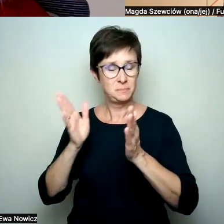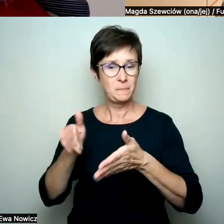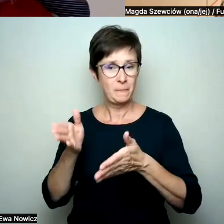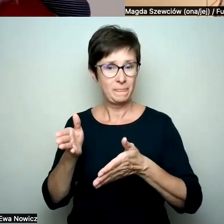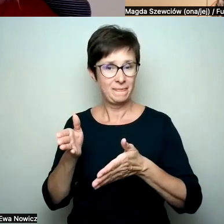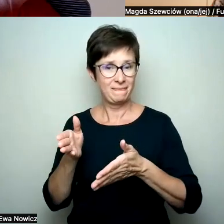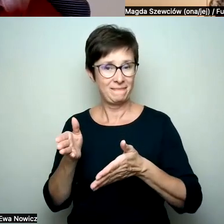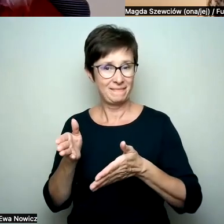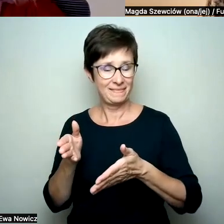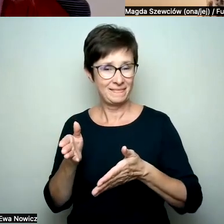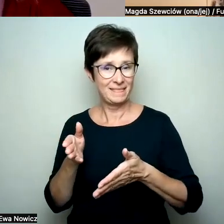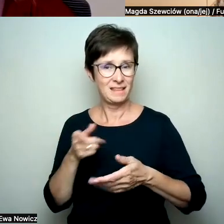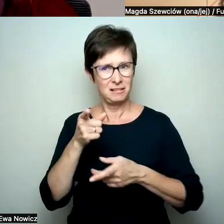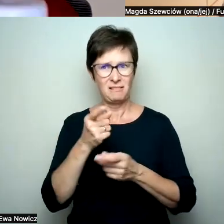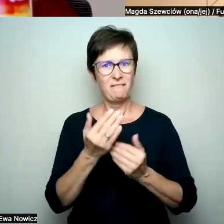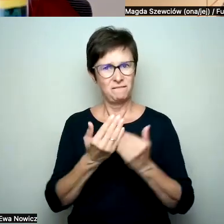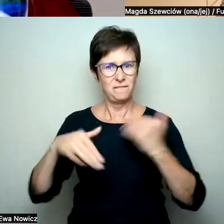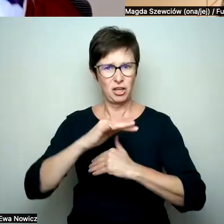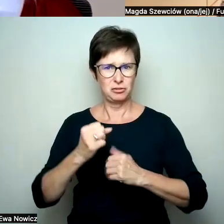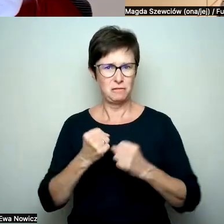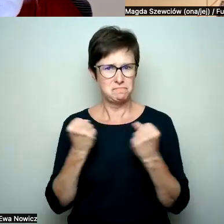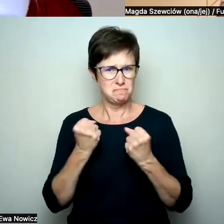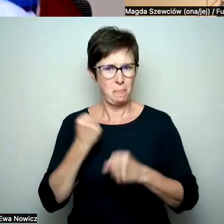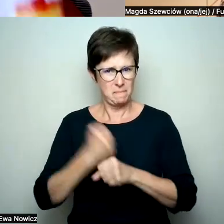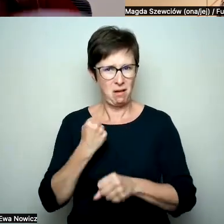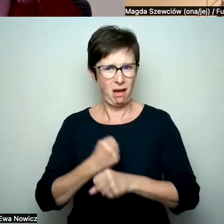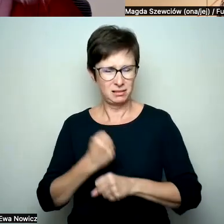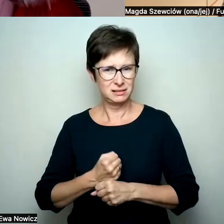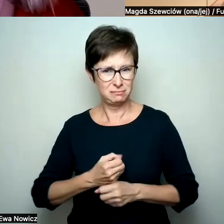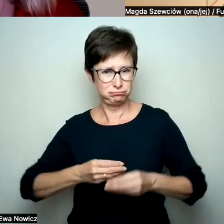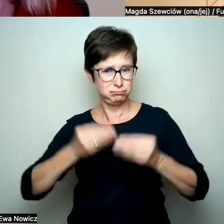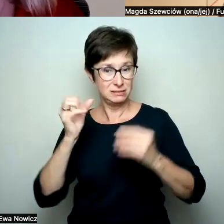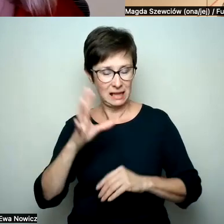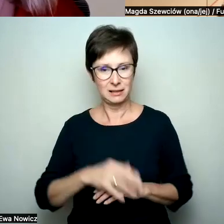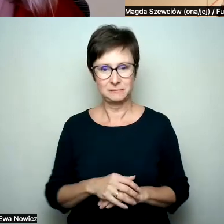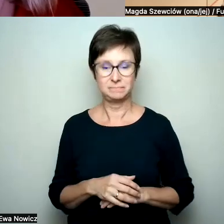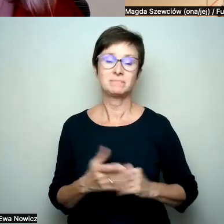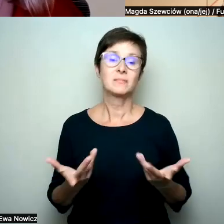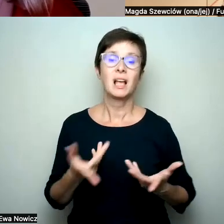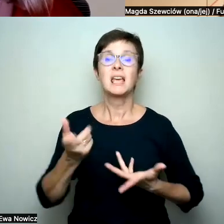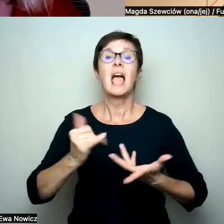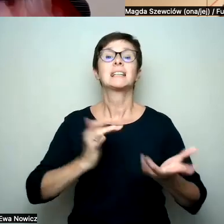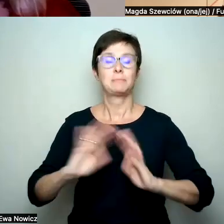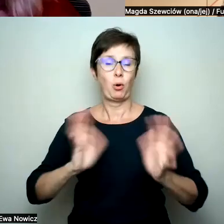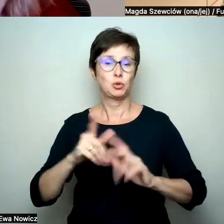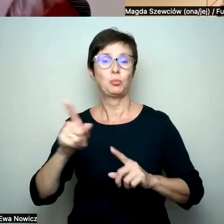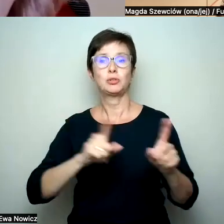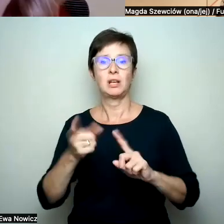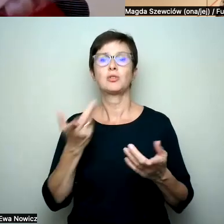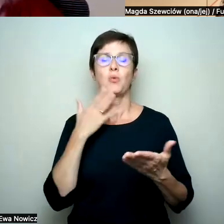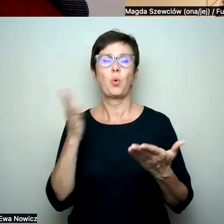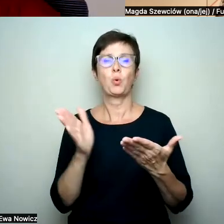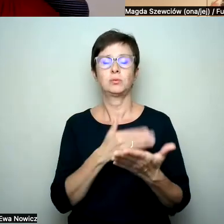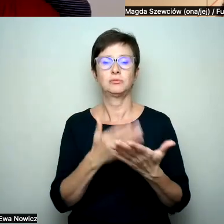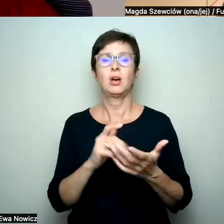zbyt na twoje sojusznictwo, to jest albo kasowanie, bo sobie tak myślę o tym, co